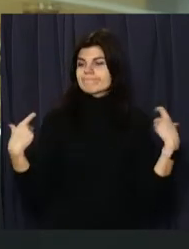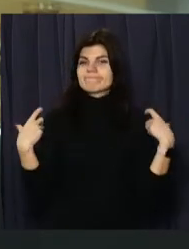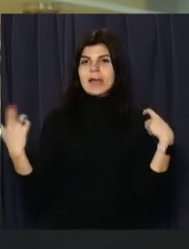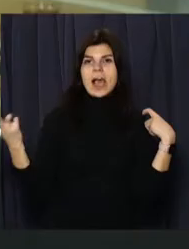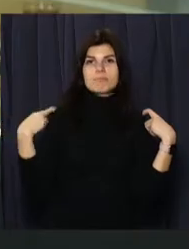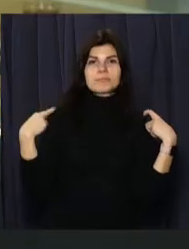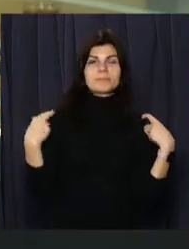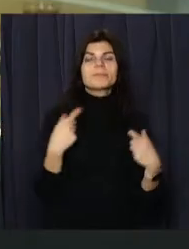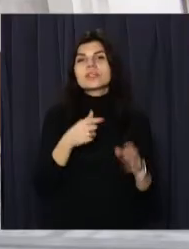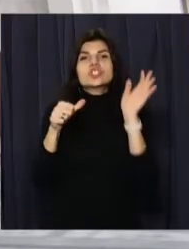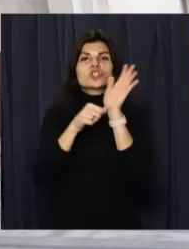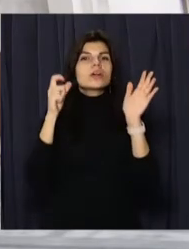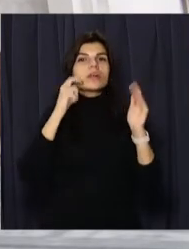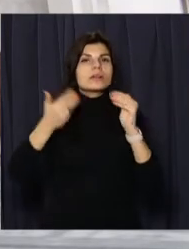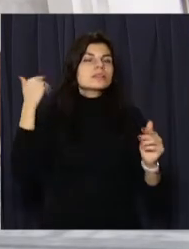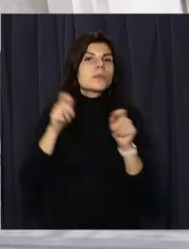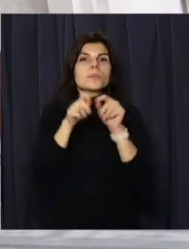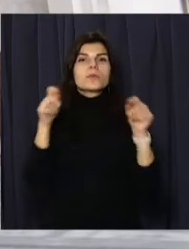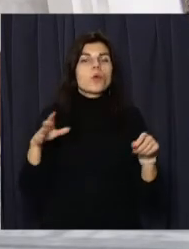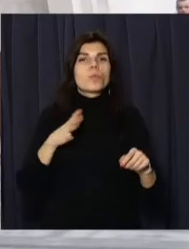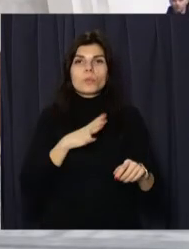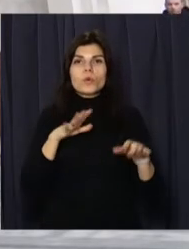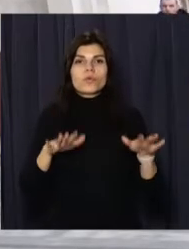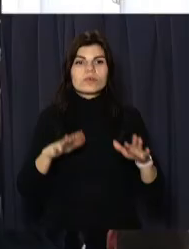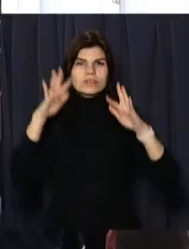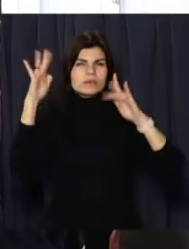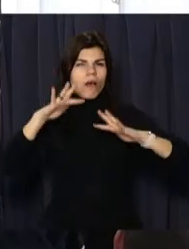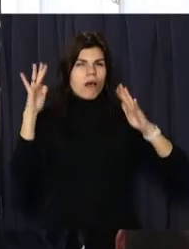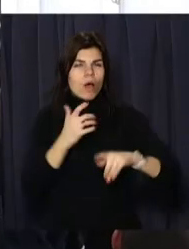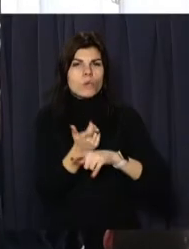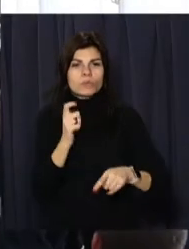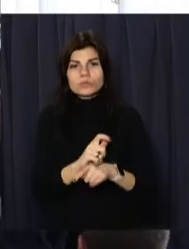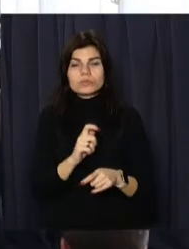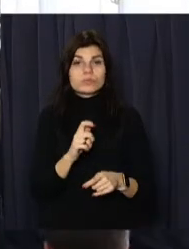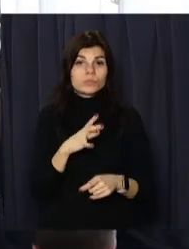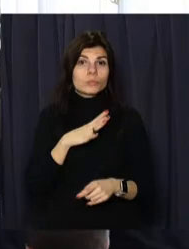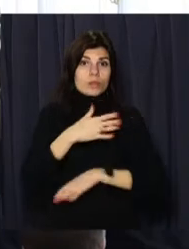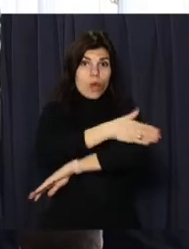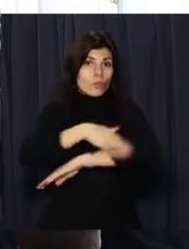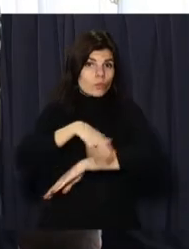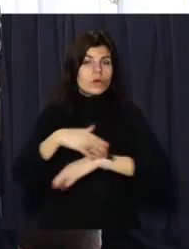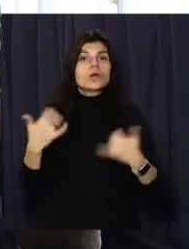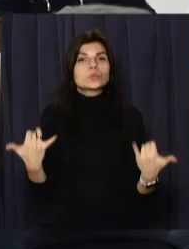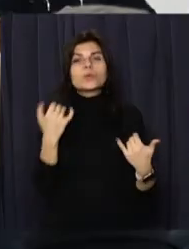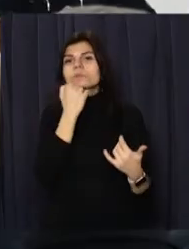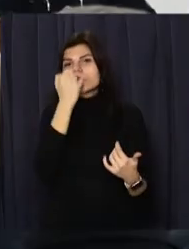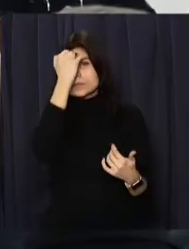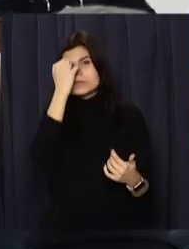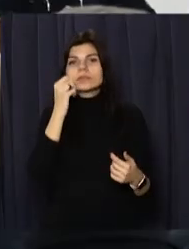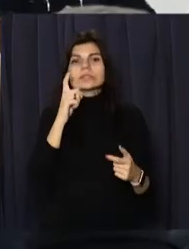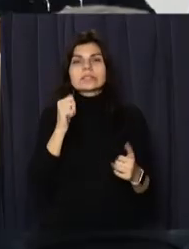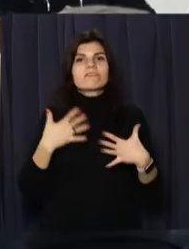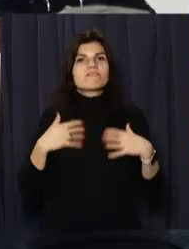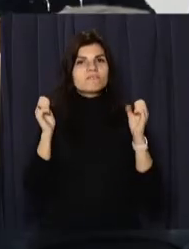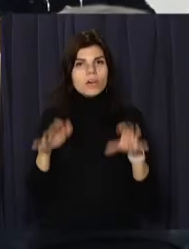Шість років тому перша урочиста церемонія проходила у сніжну погоду просто неба. Сьогодні ж подякували за віддану